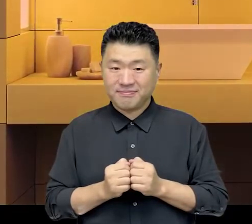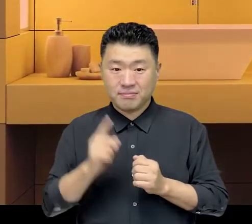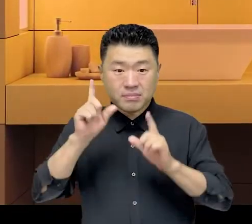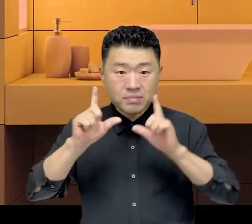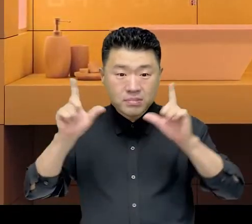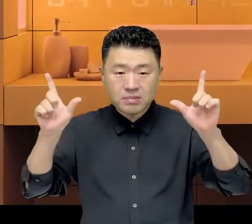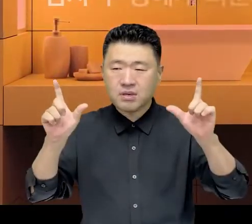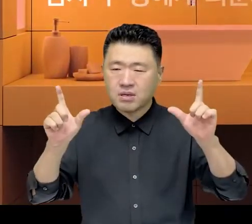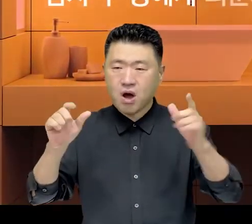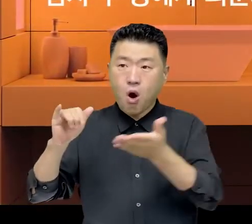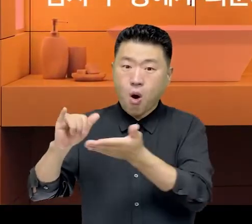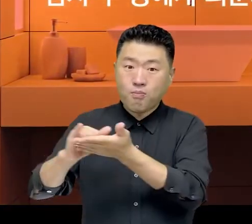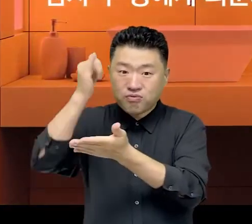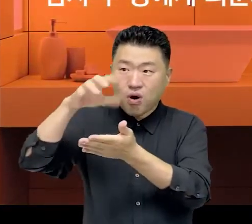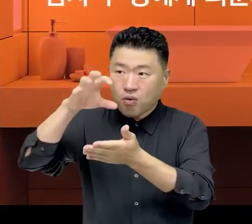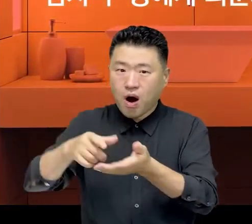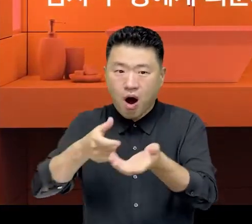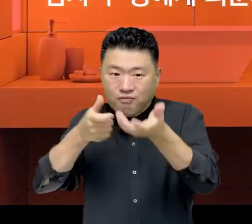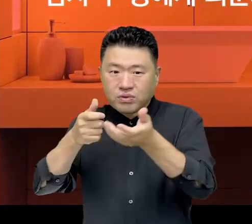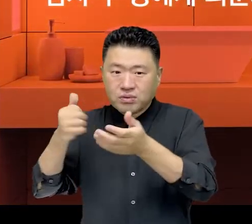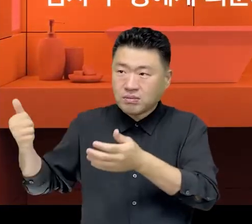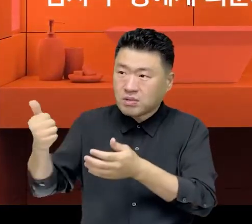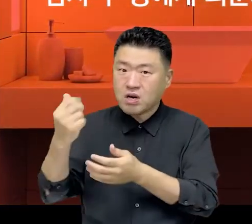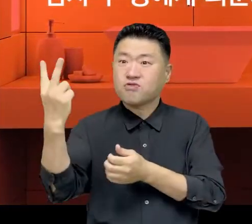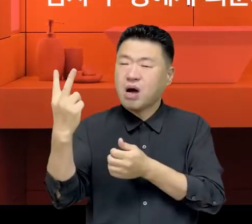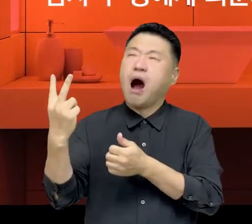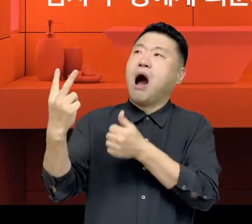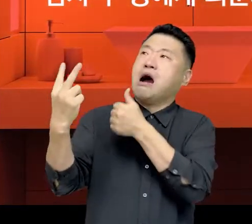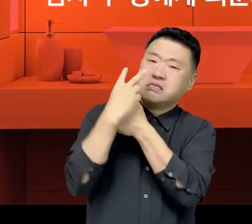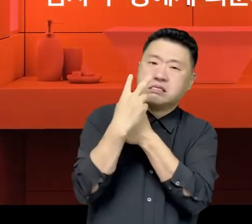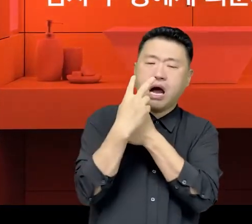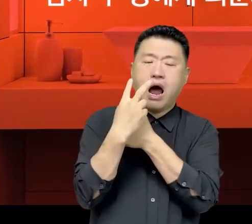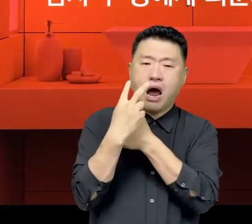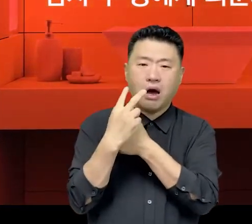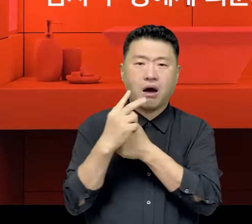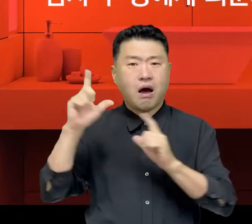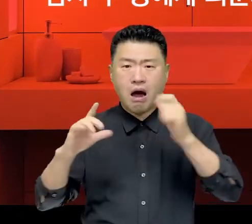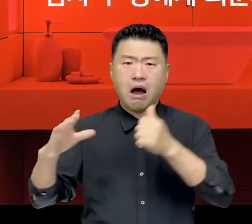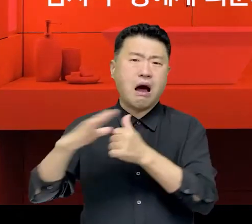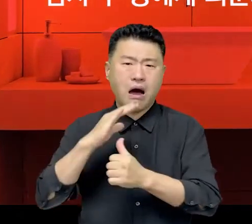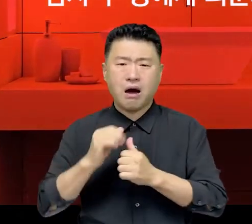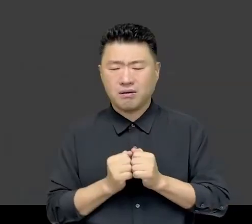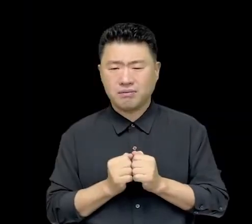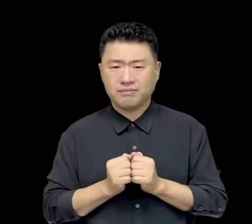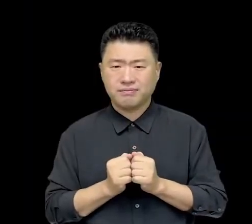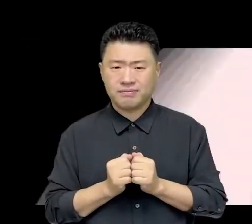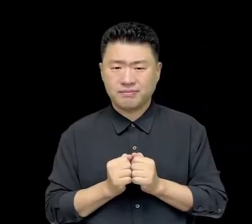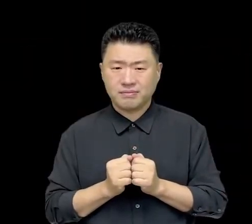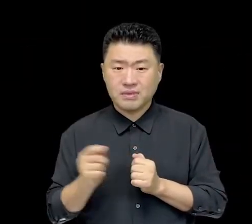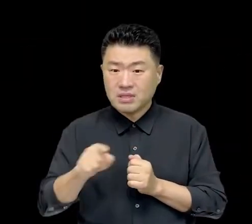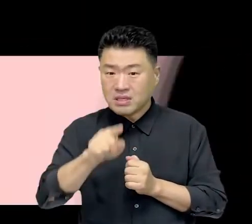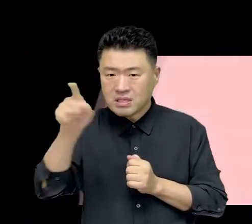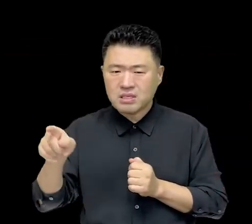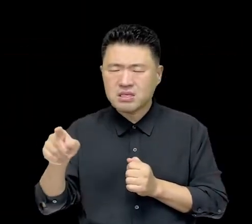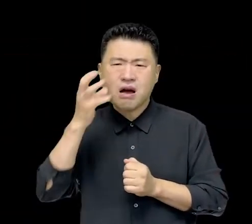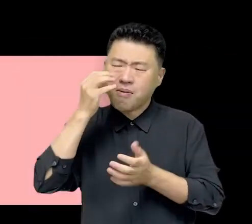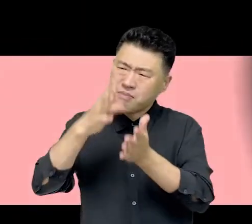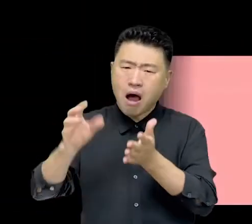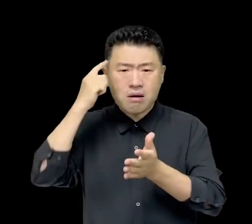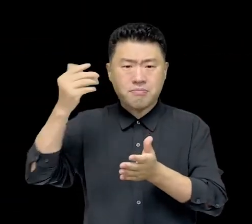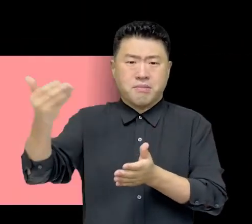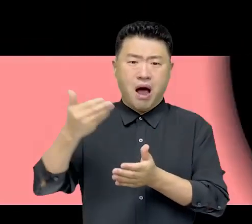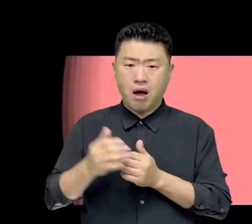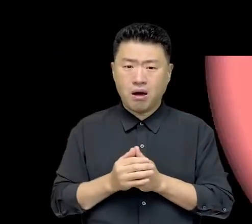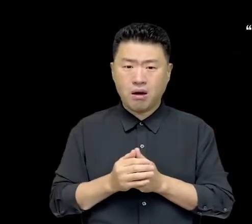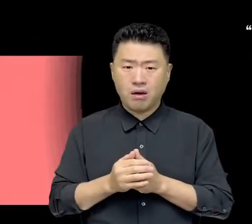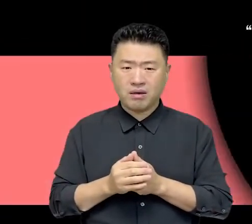어느 날 공항 화장실에서 총을 가진 남자 두 명에게 의문의 습격을 당했다 그들은 나에게